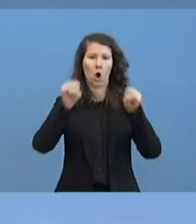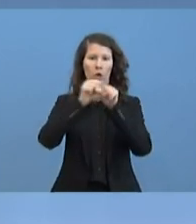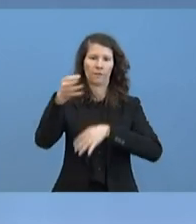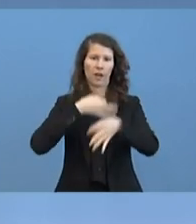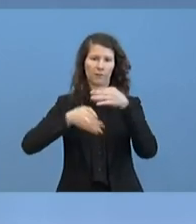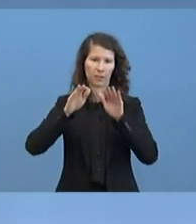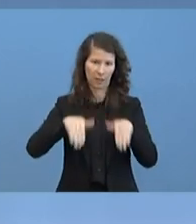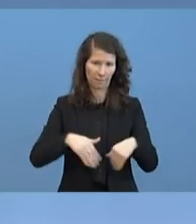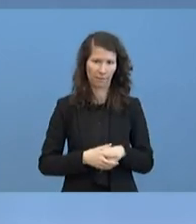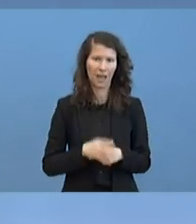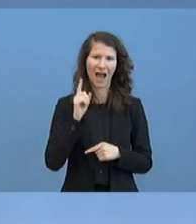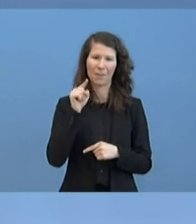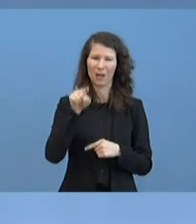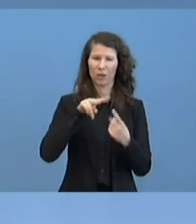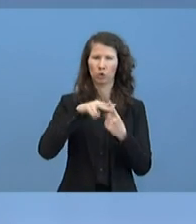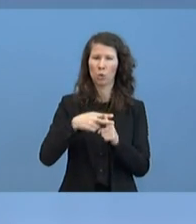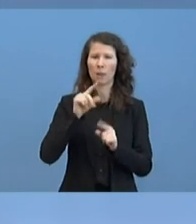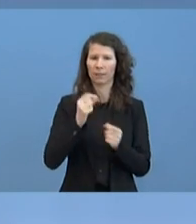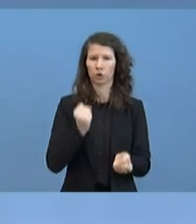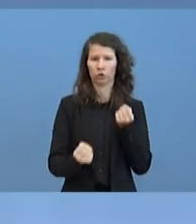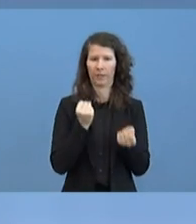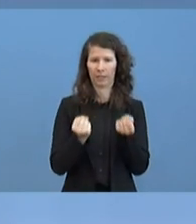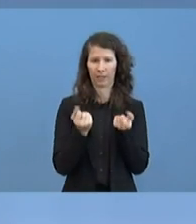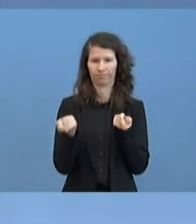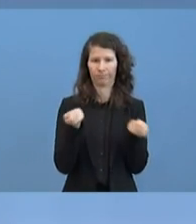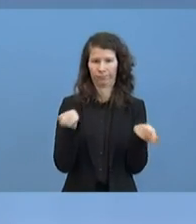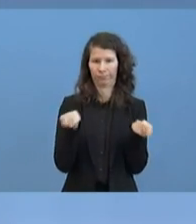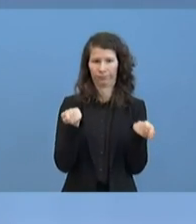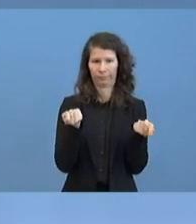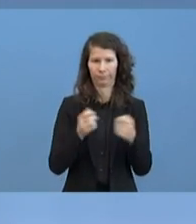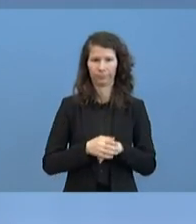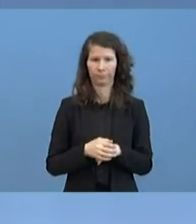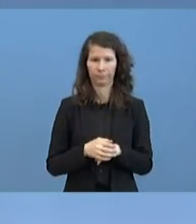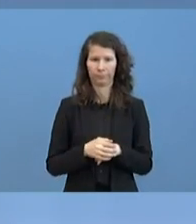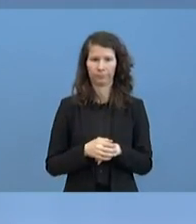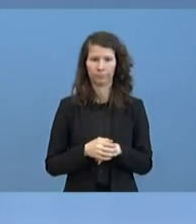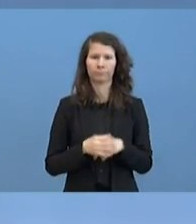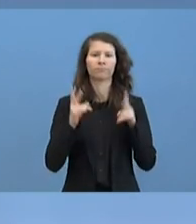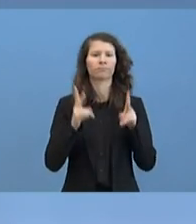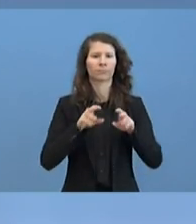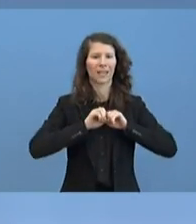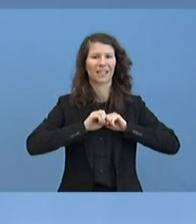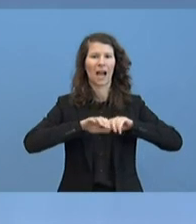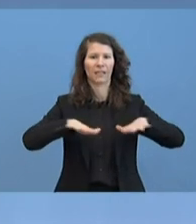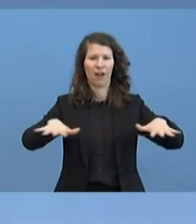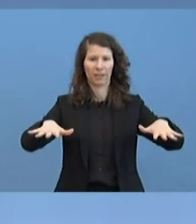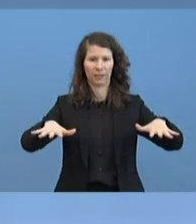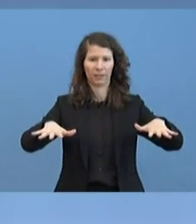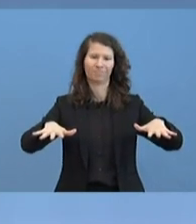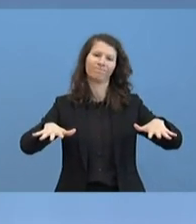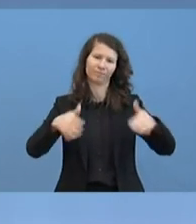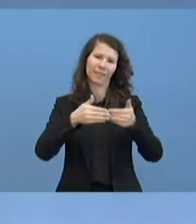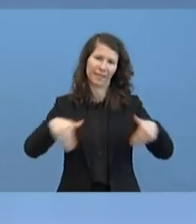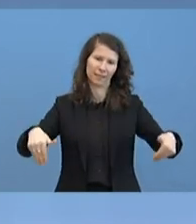Tool ist ein bisschen schwierig, a zu handeln und b auch in seiner Reichweite einigermaßen begrenzt. Also wir